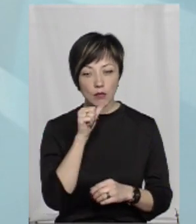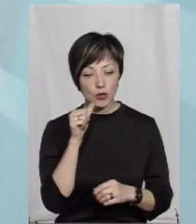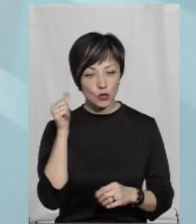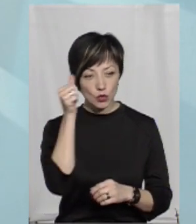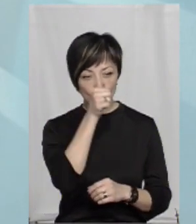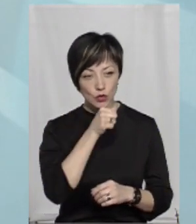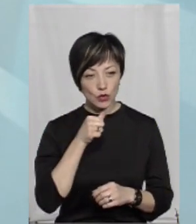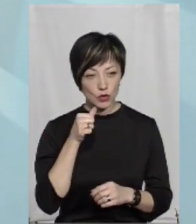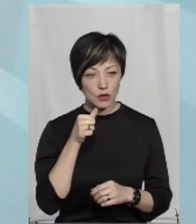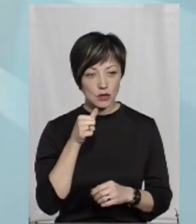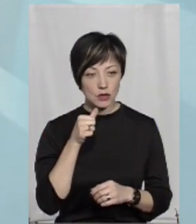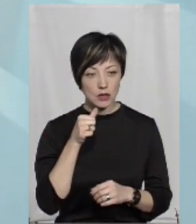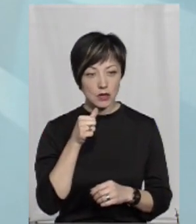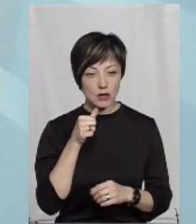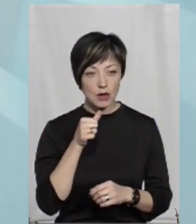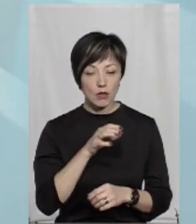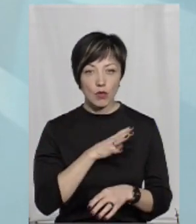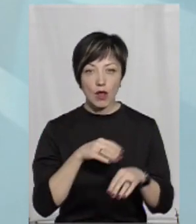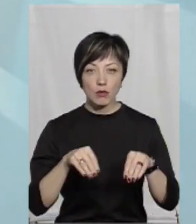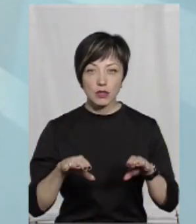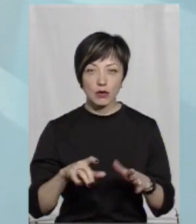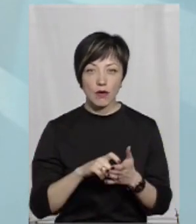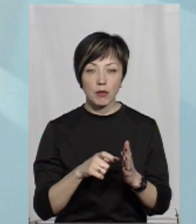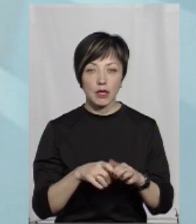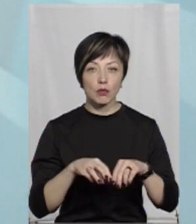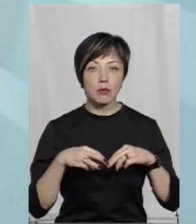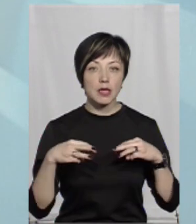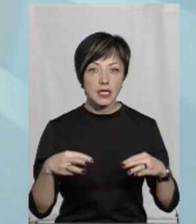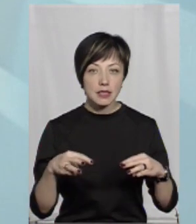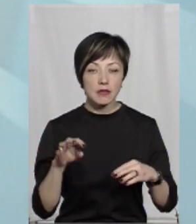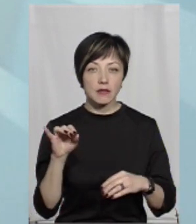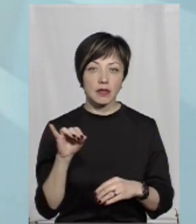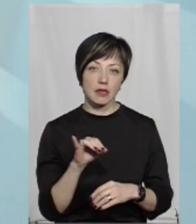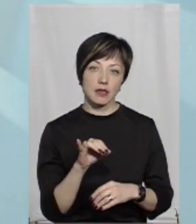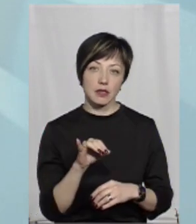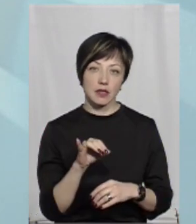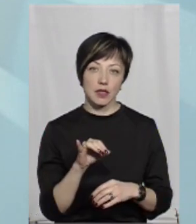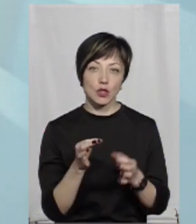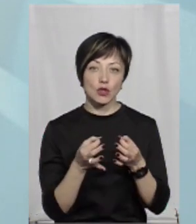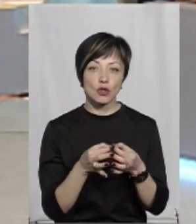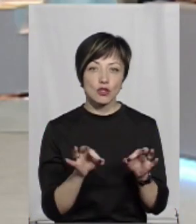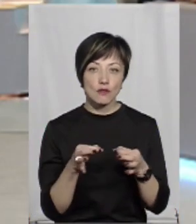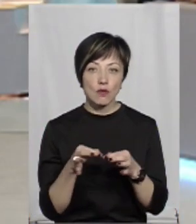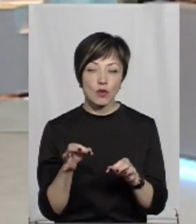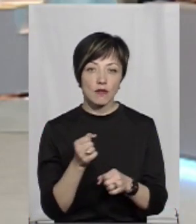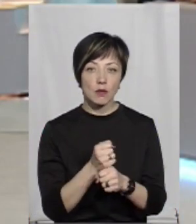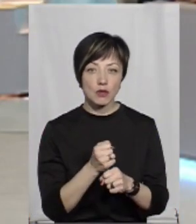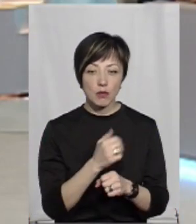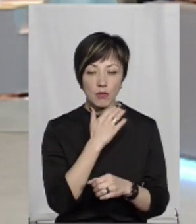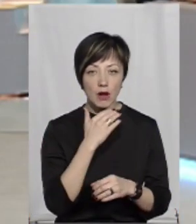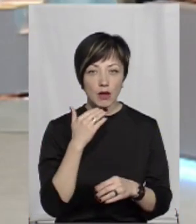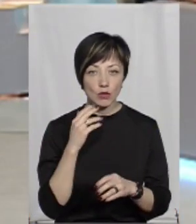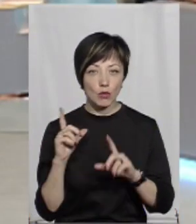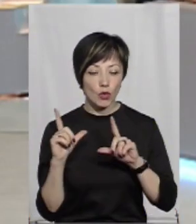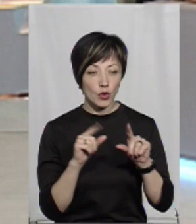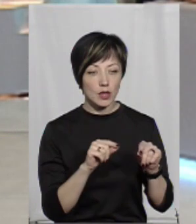році там була постанова Кабінету міністрів, і дозволили їм не відпрацювати, і багато